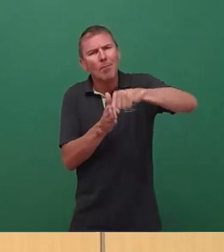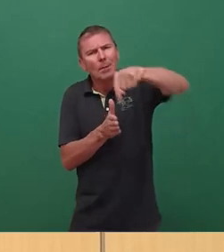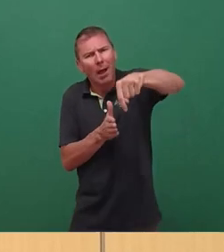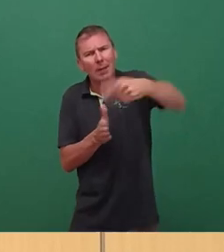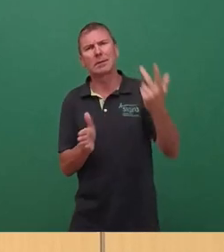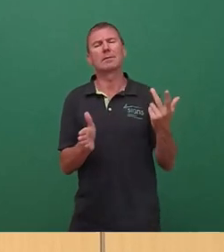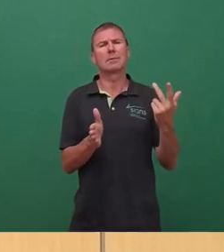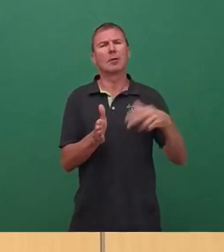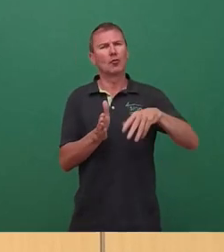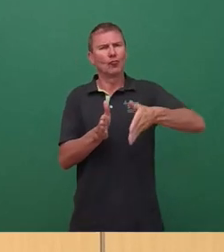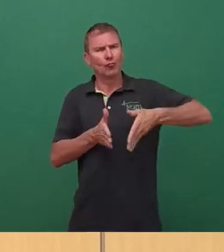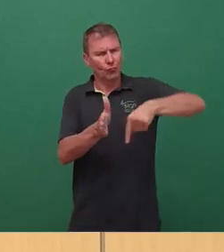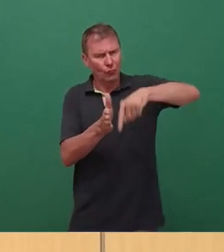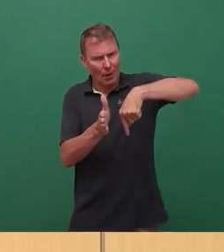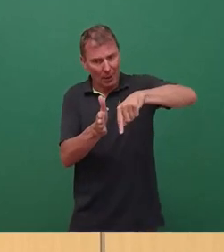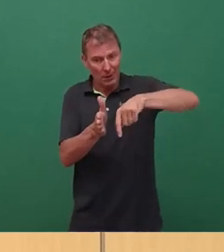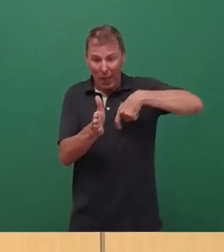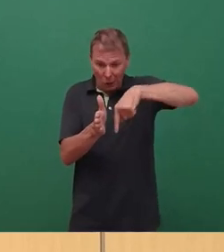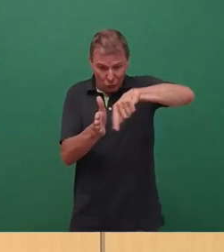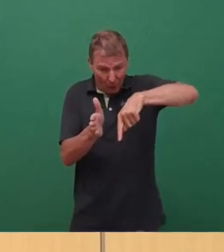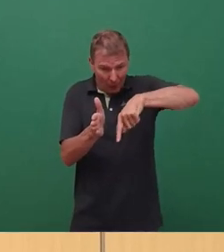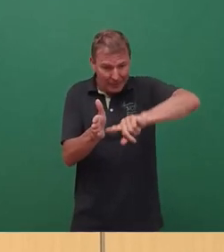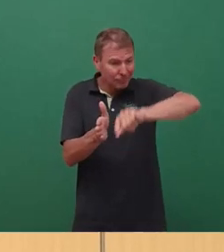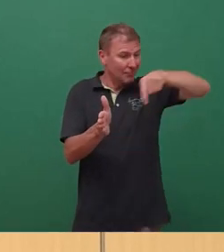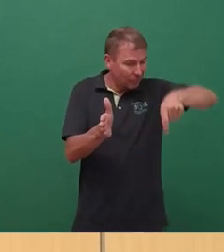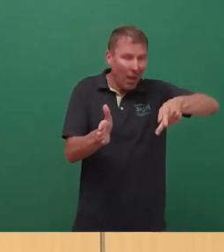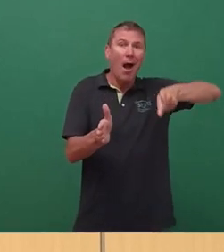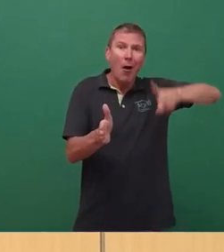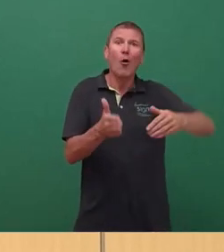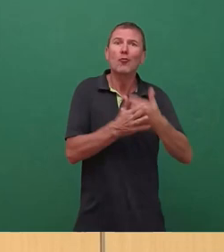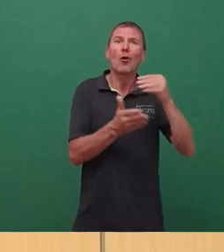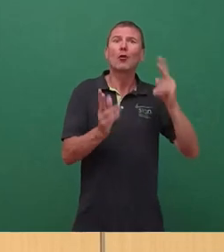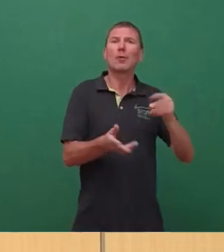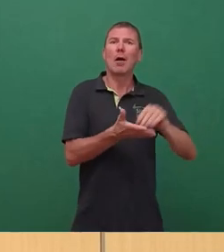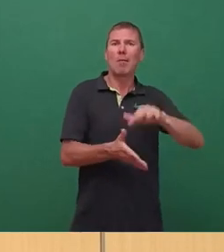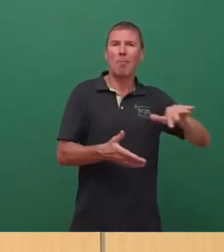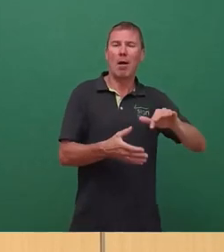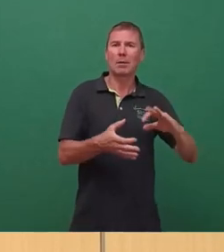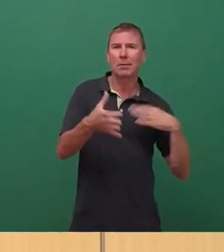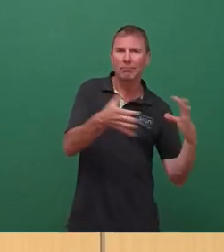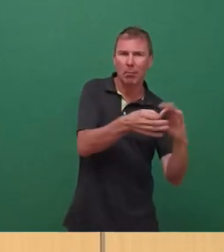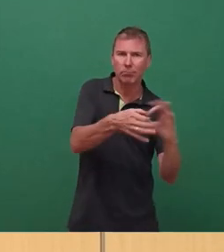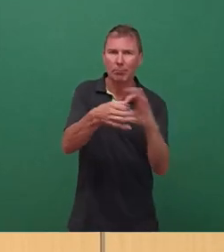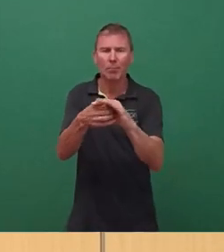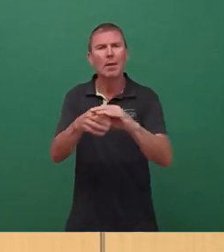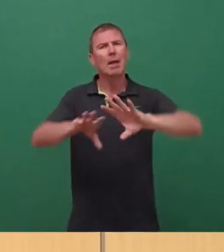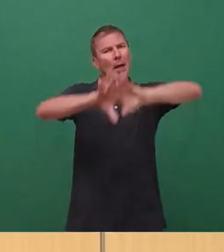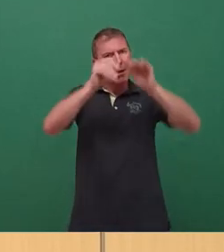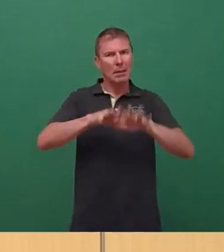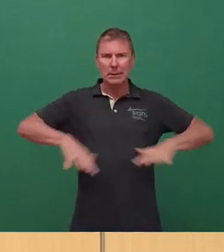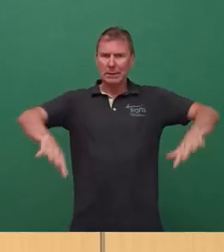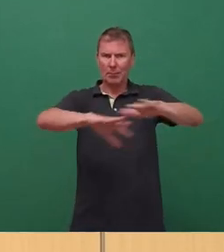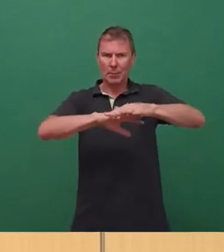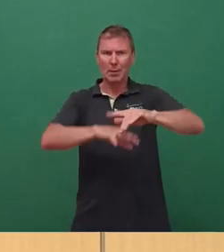und wenn wir die Straße mit betrachten, dann müssen wir eigentlich auch den Neustädter Markt mit betrachten als Gesamtheit. Das haben wir dann